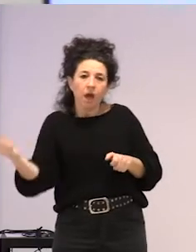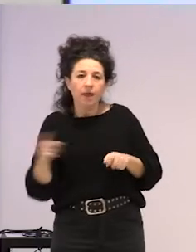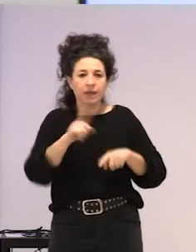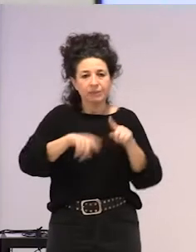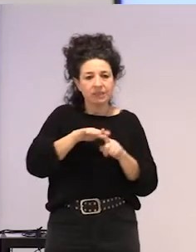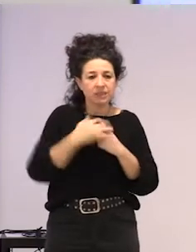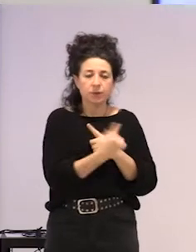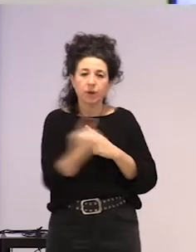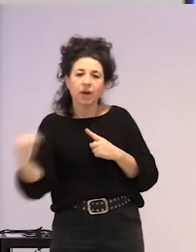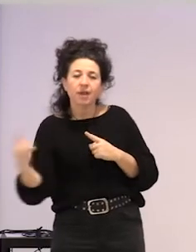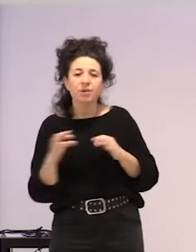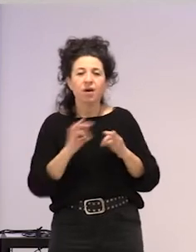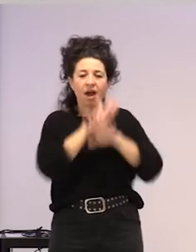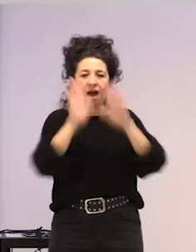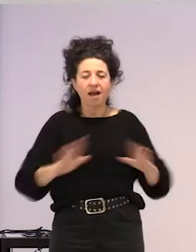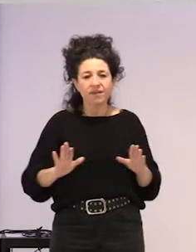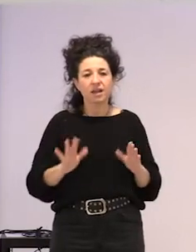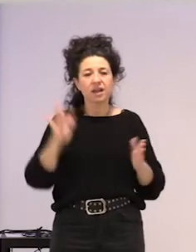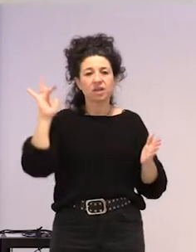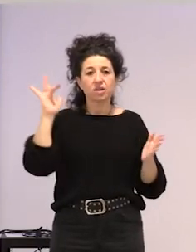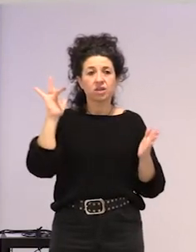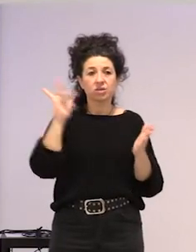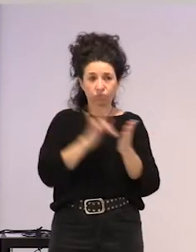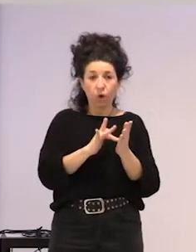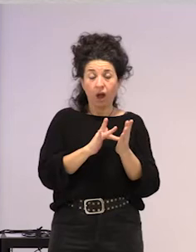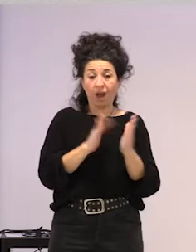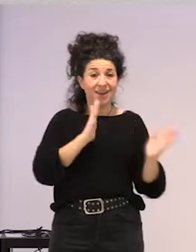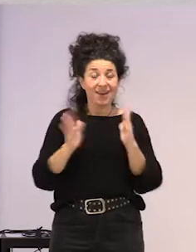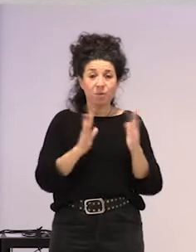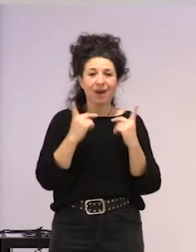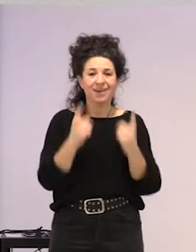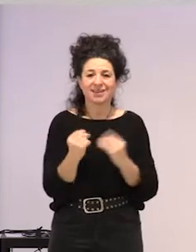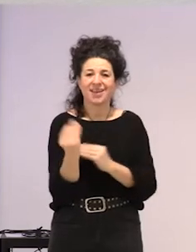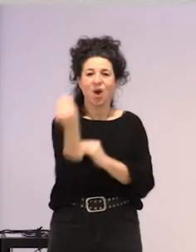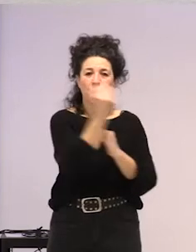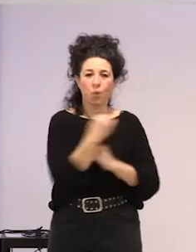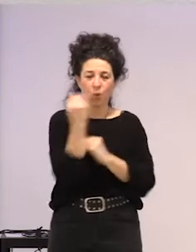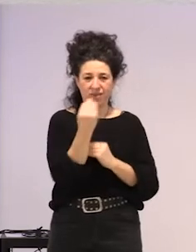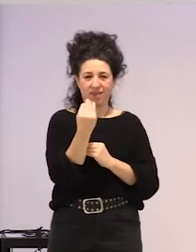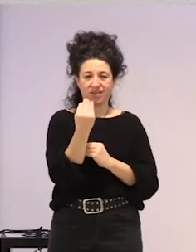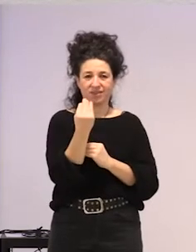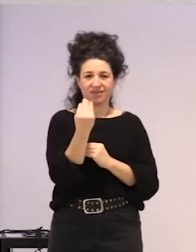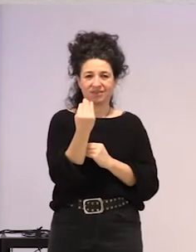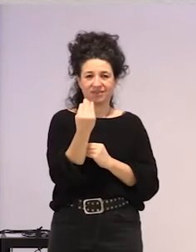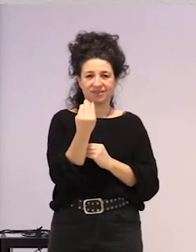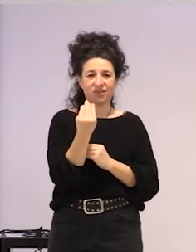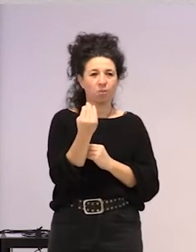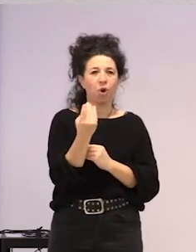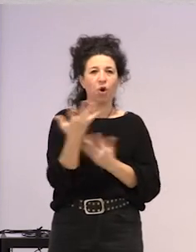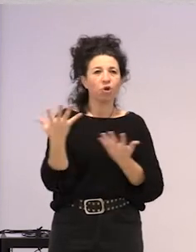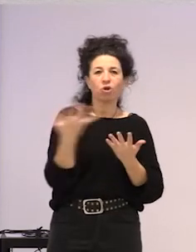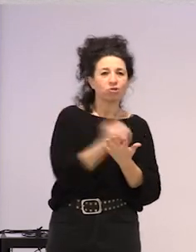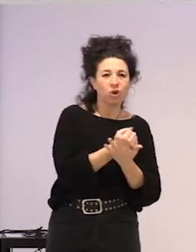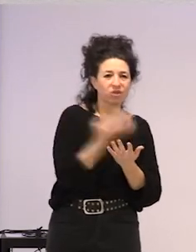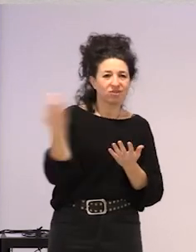arabera, baina beti-beti zaintzalanak beharko ditugula. Inor ez dago, zaintzalanen beharren salbu, nolabait,